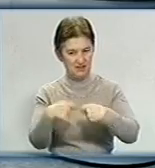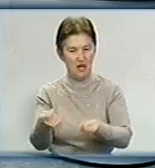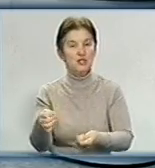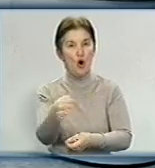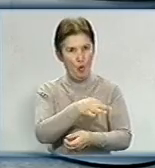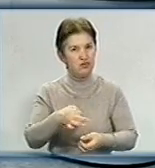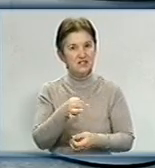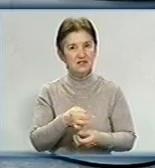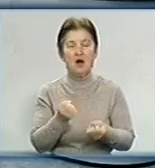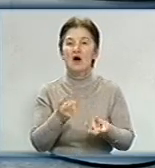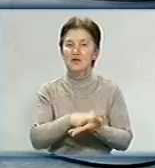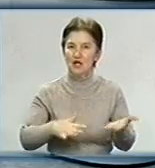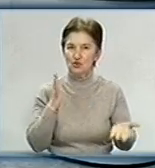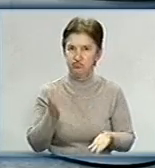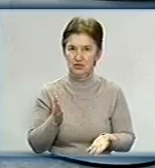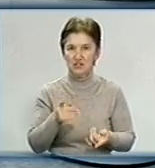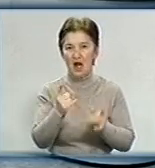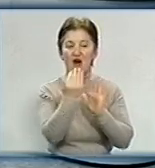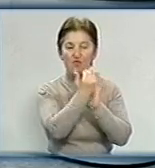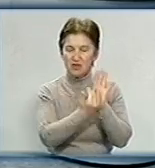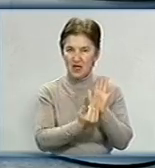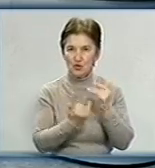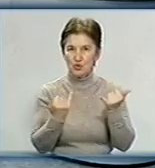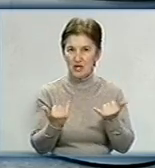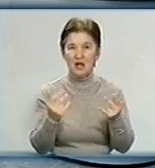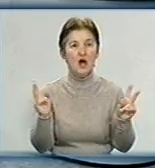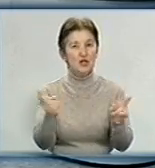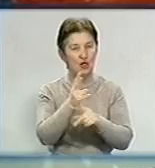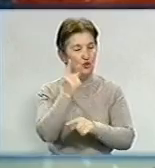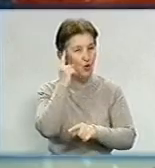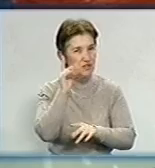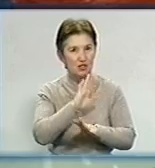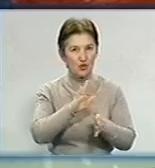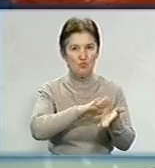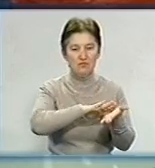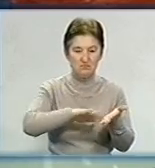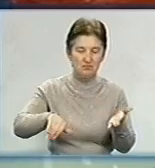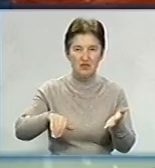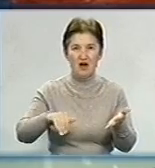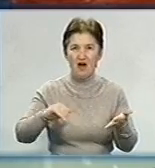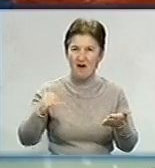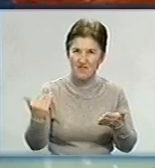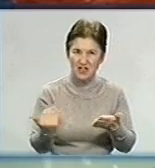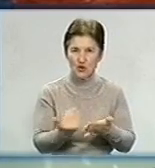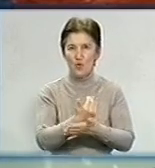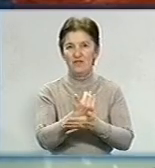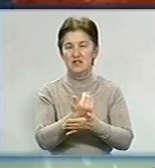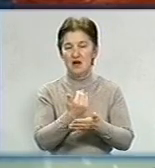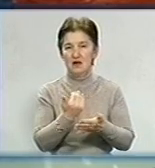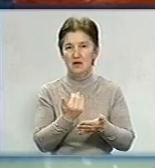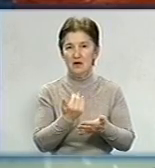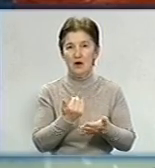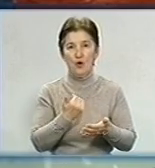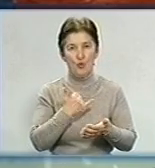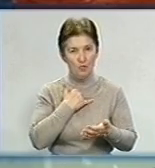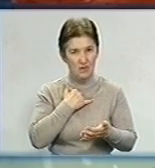Однозначно, в порядку денно ніхто навіть не думає знімати питання відновлення боровугільного комплексу. Більше того, в